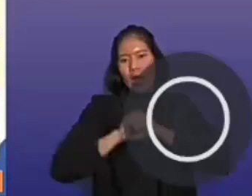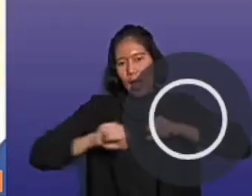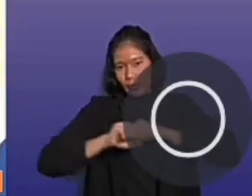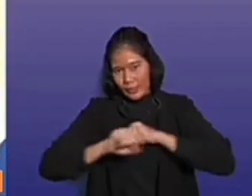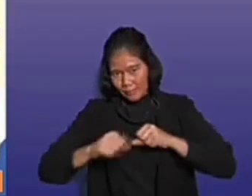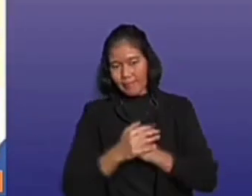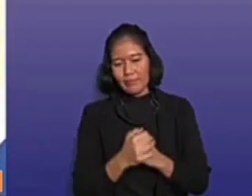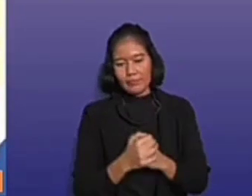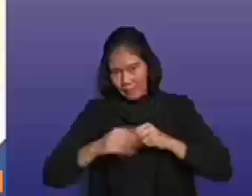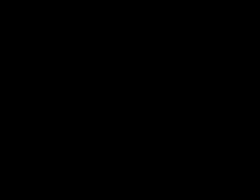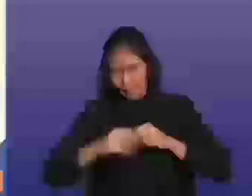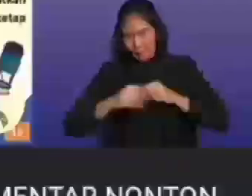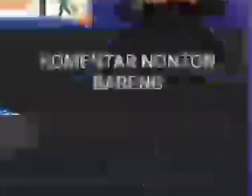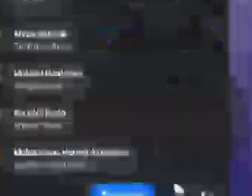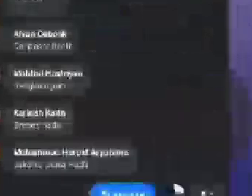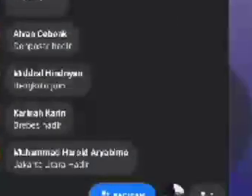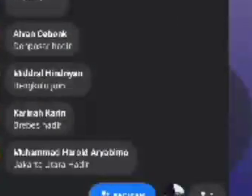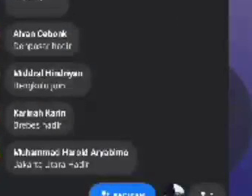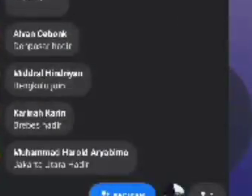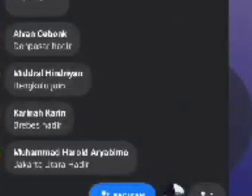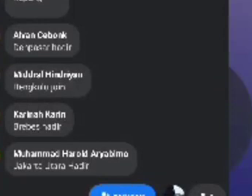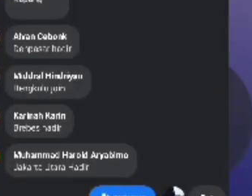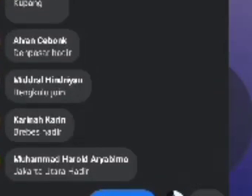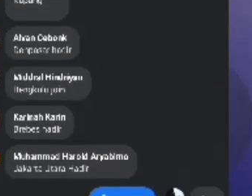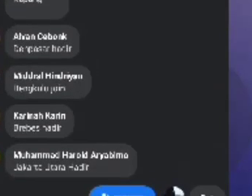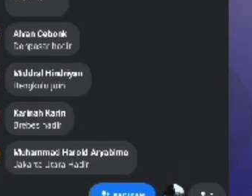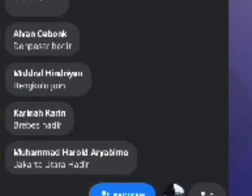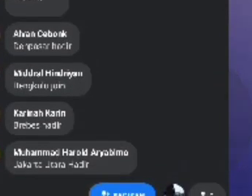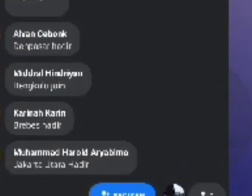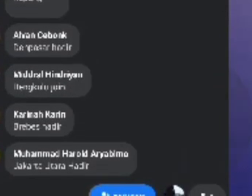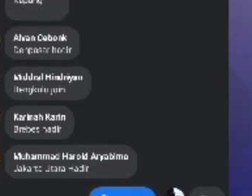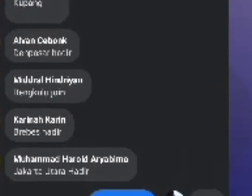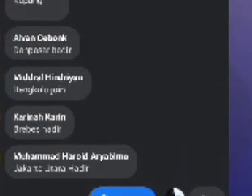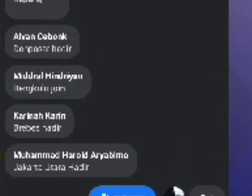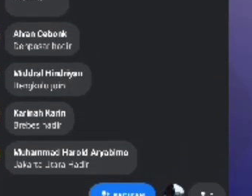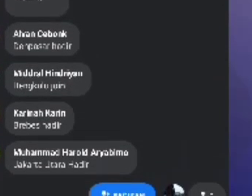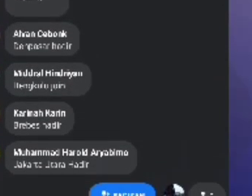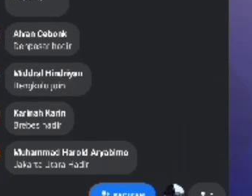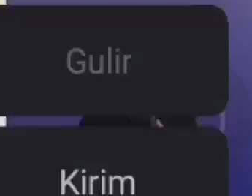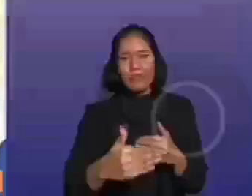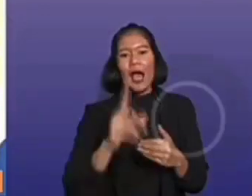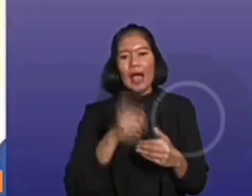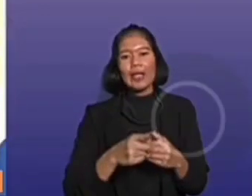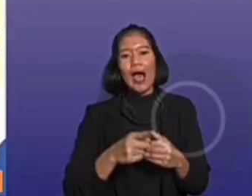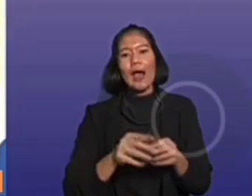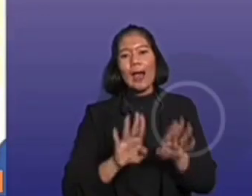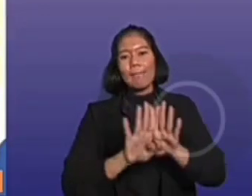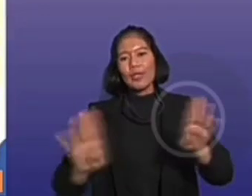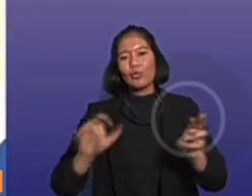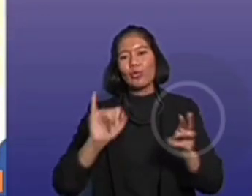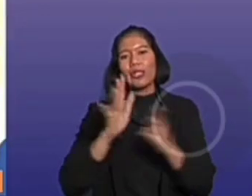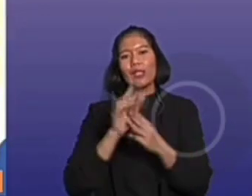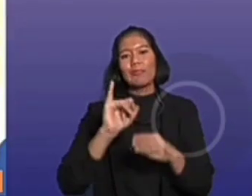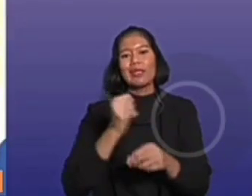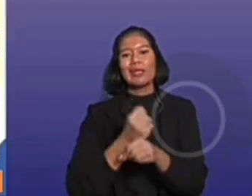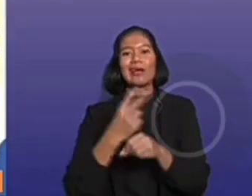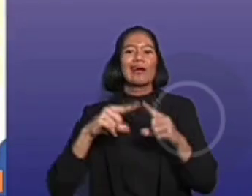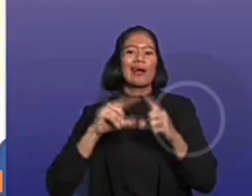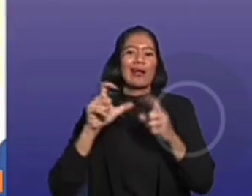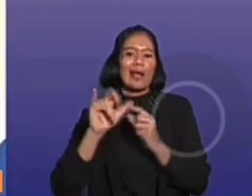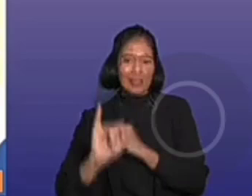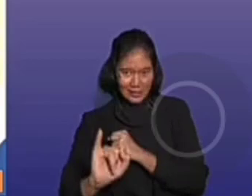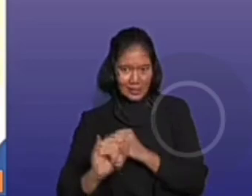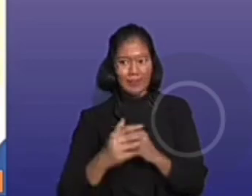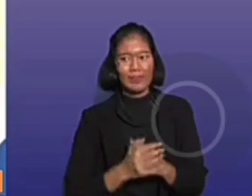dapat melakukan pemeriksaan melalui pintu imigrasi, dan terakhir penanganan melalui BP2MI terhadap